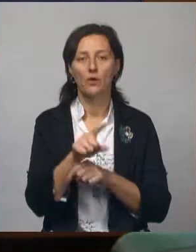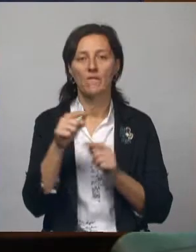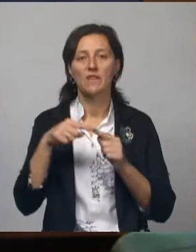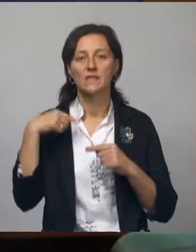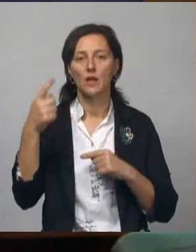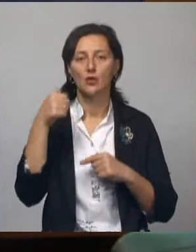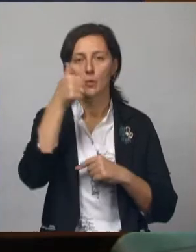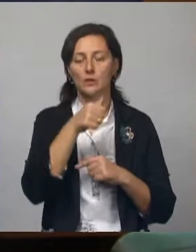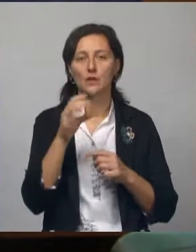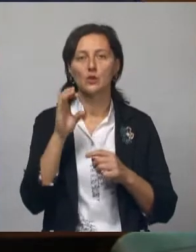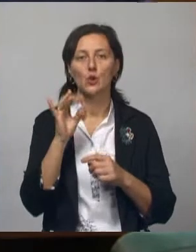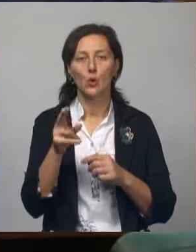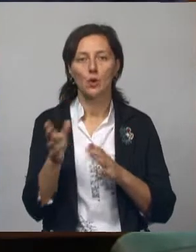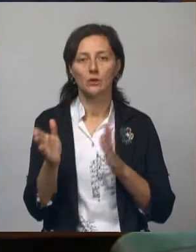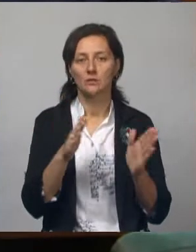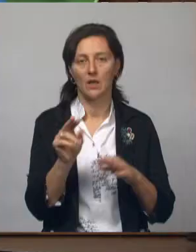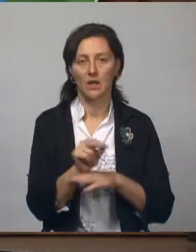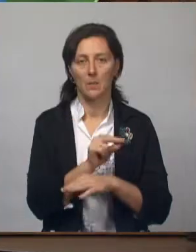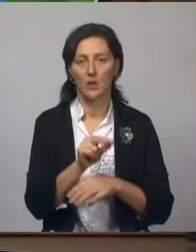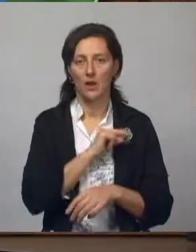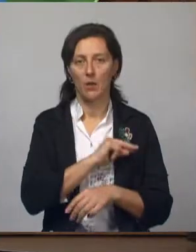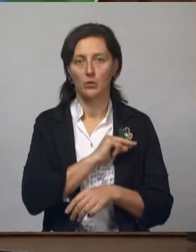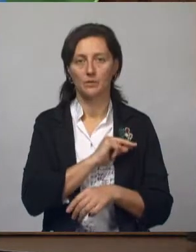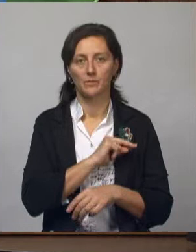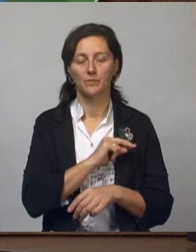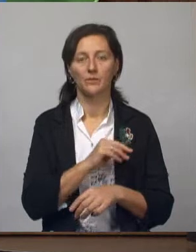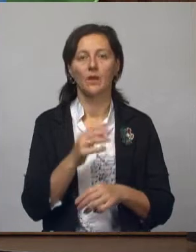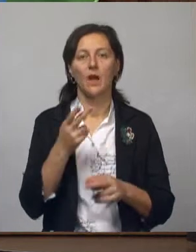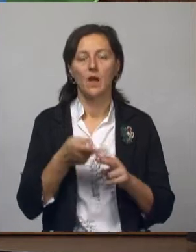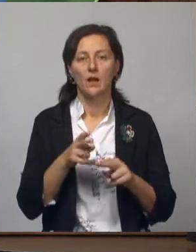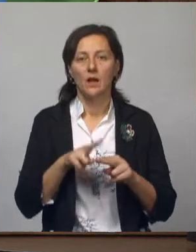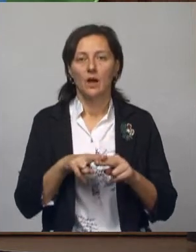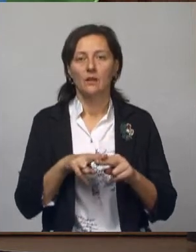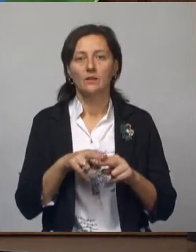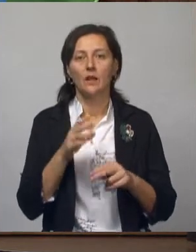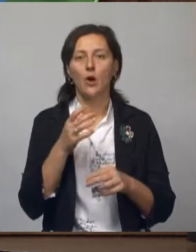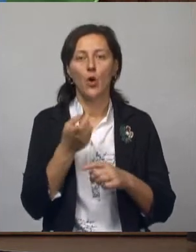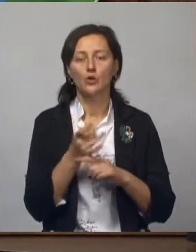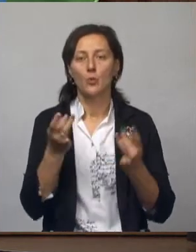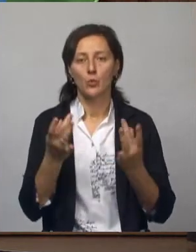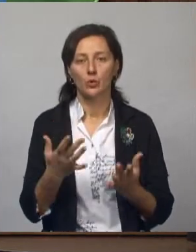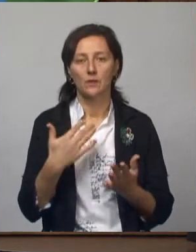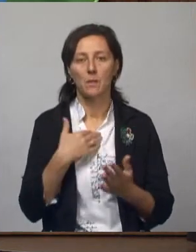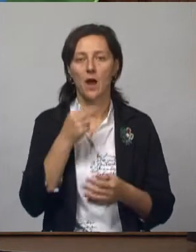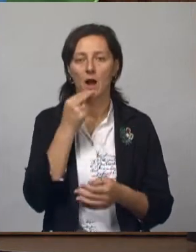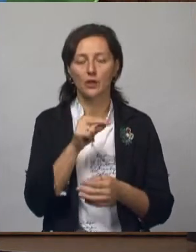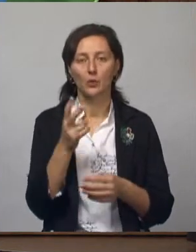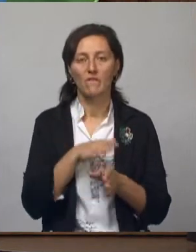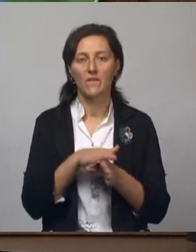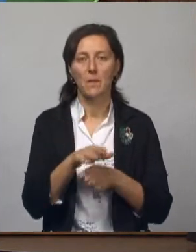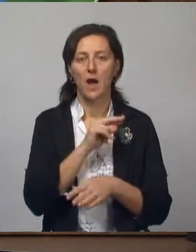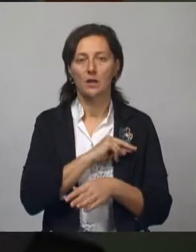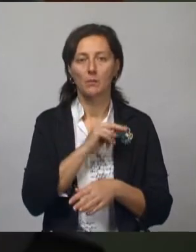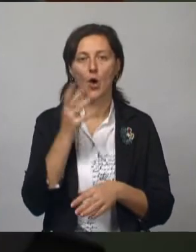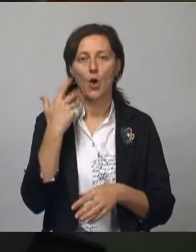скорректировать сроки сезонных работ. Критерий эффективности мой очень простой. То есть мы качественно выполняем работу тогда, когда